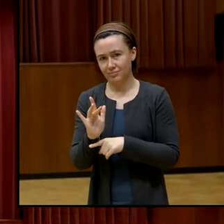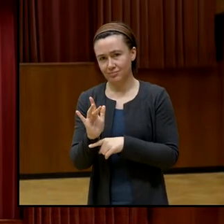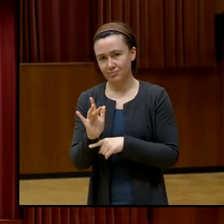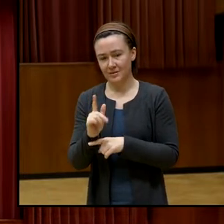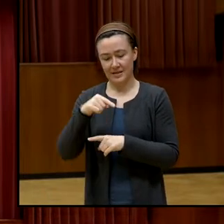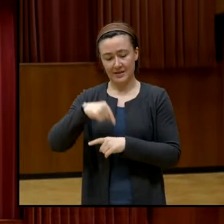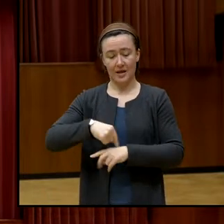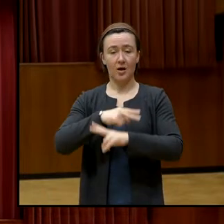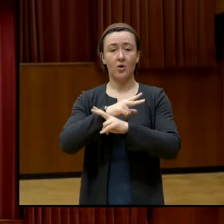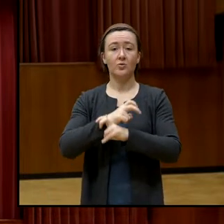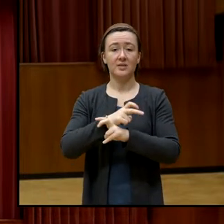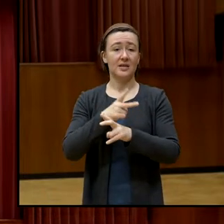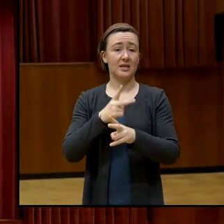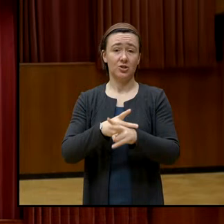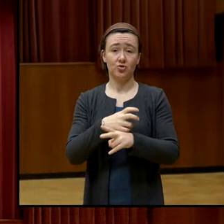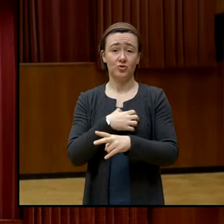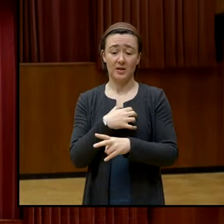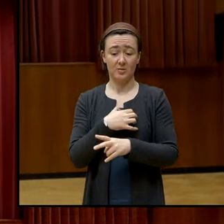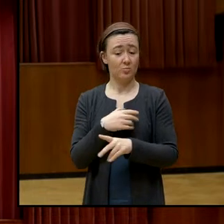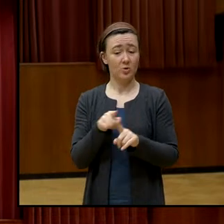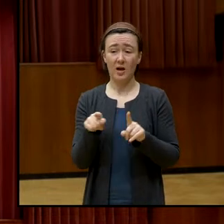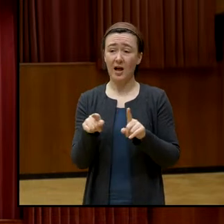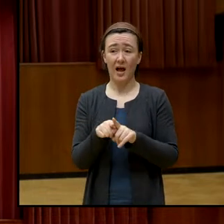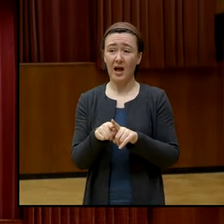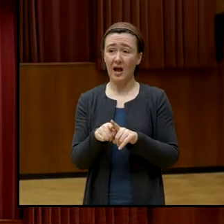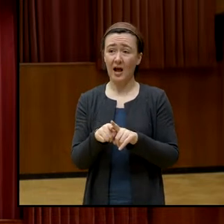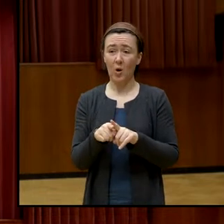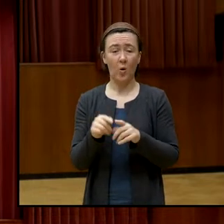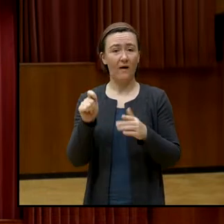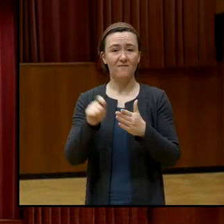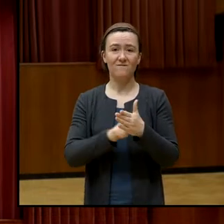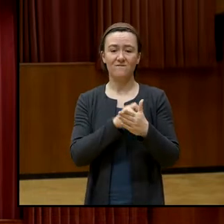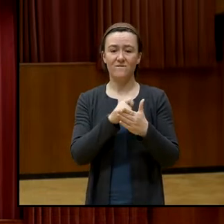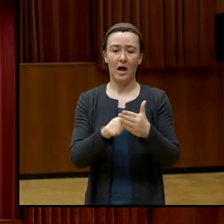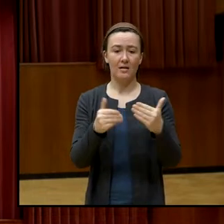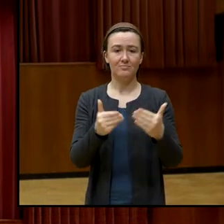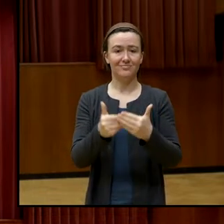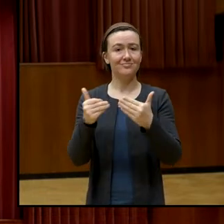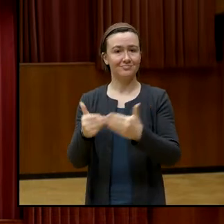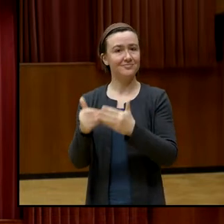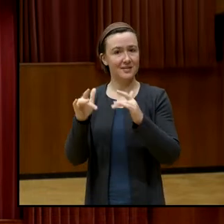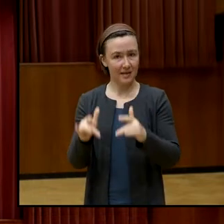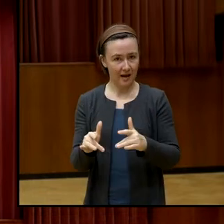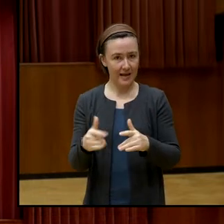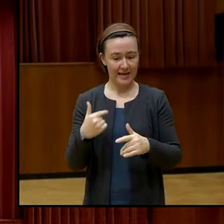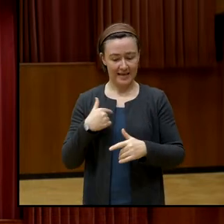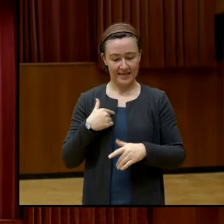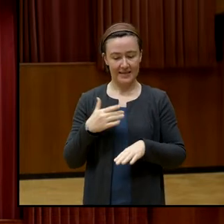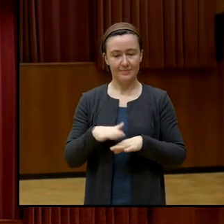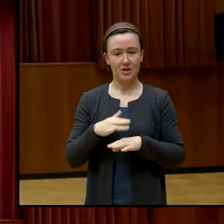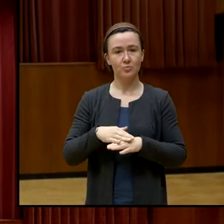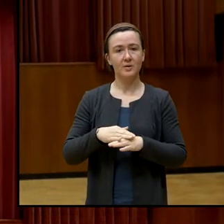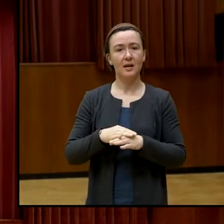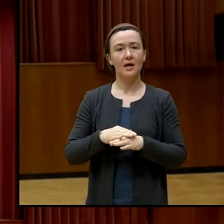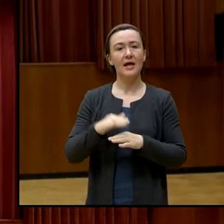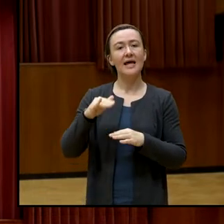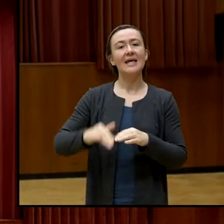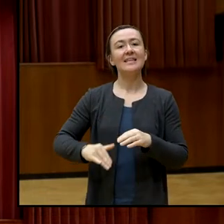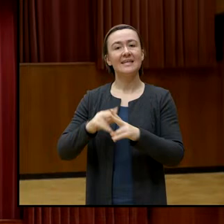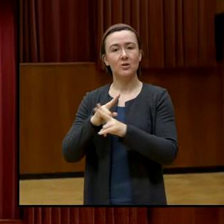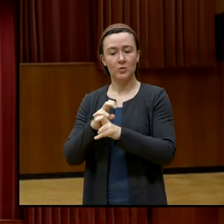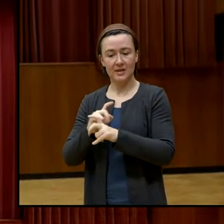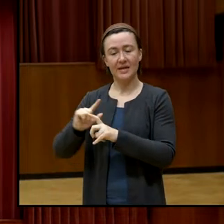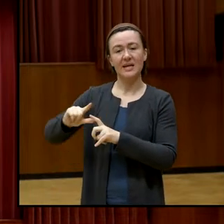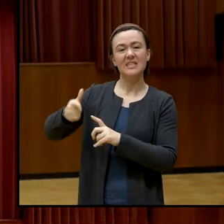der österreichischen Staatsbürger einig bei den Wahlen. Ich darf als Besitzer eines Zweitwohnsichts in Niederösterreich nicht wählen, im